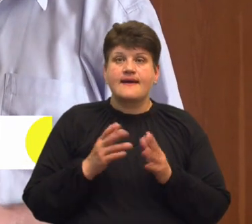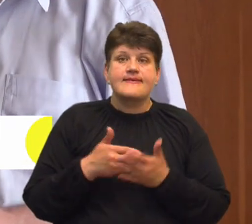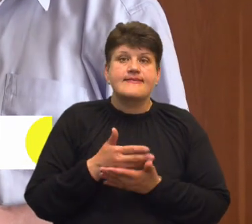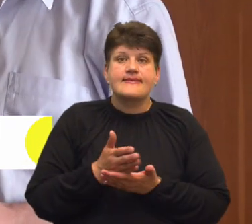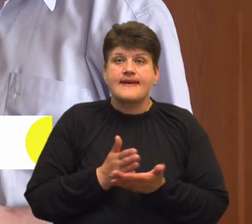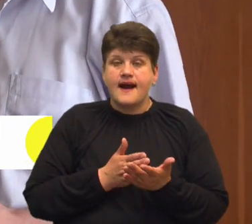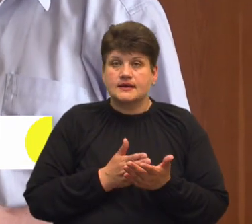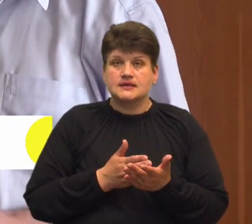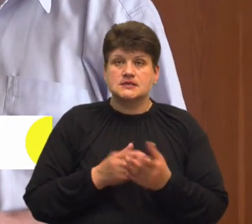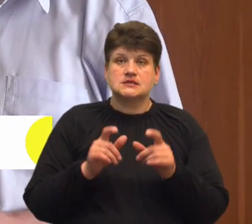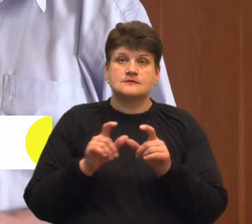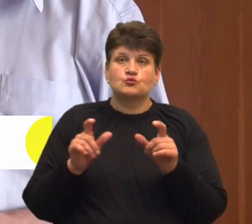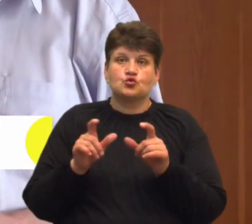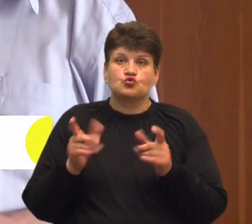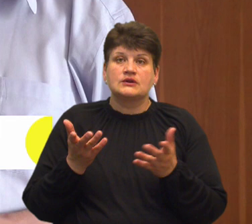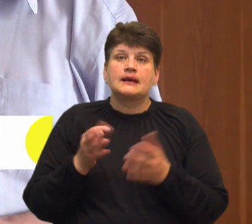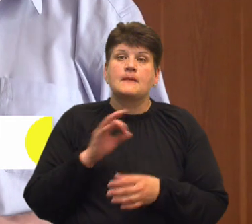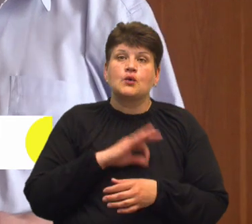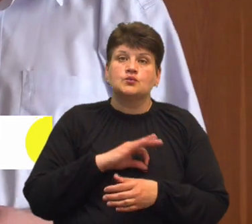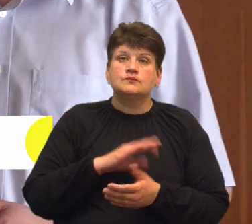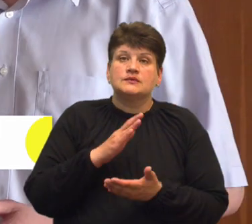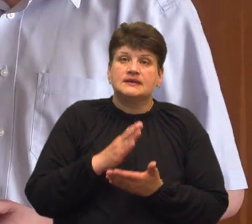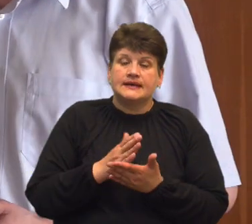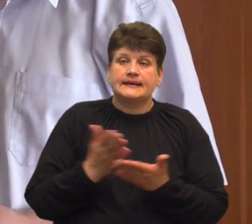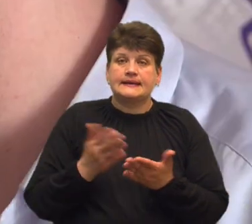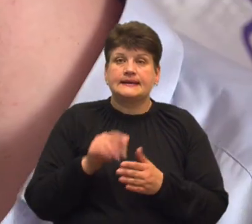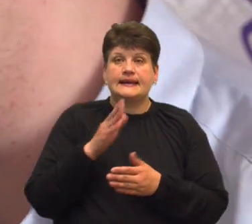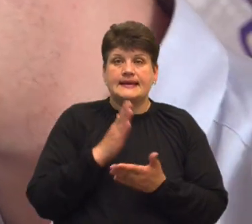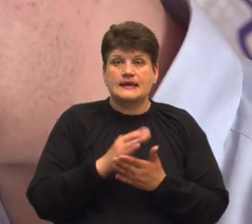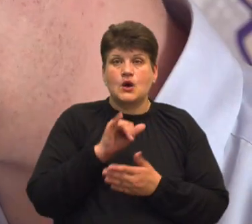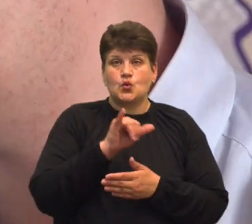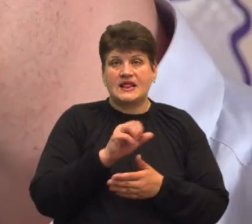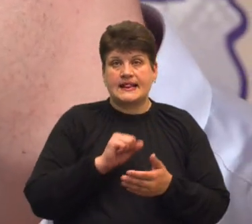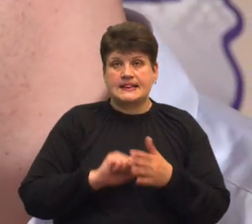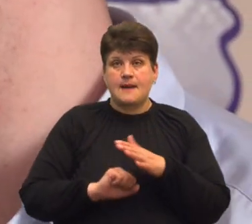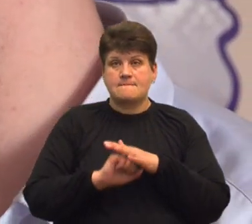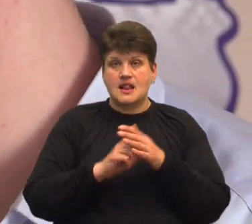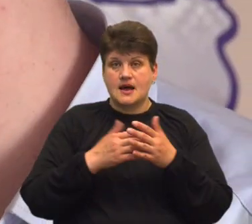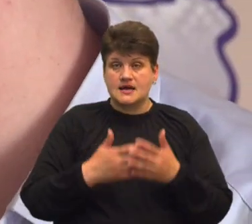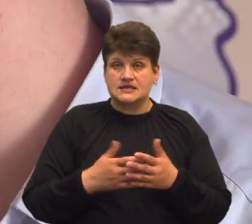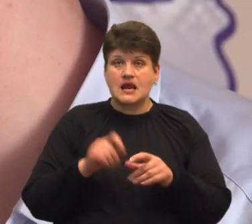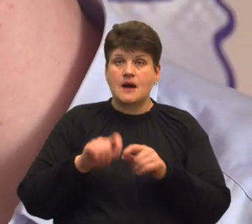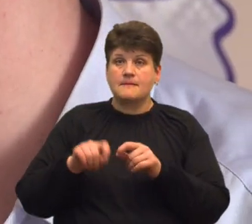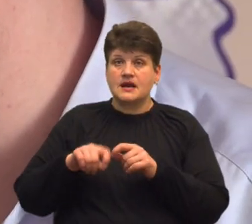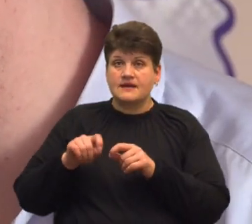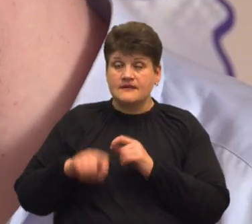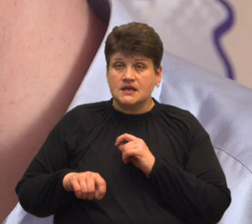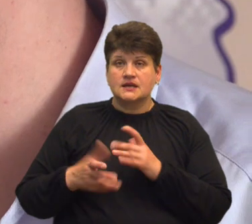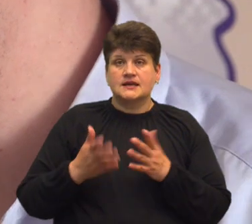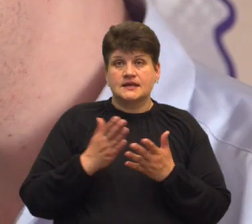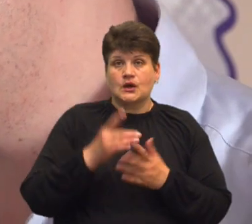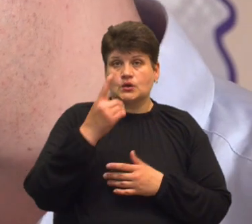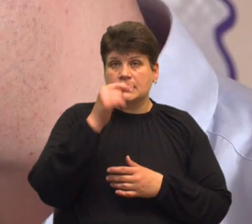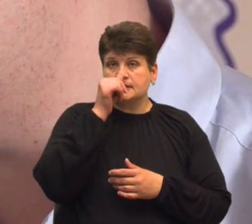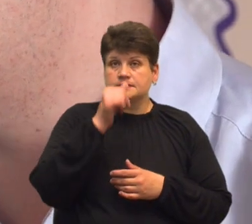самих споруд, якими вони користуються і які в них є на балансі. Для перевірки в директорів є місяць, каже Володимир Мисик.